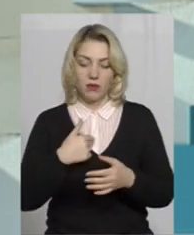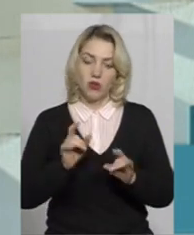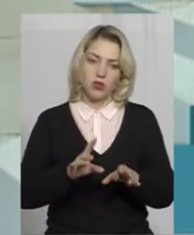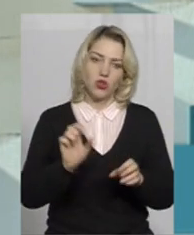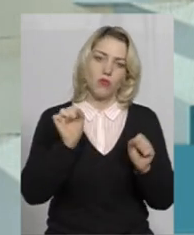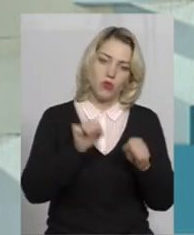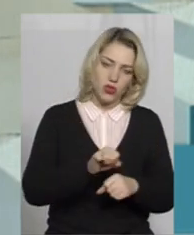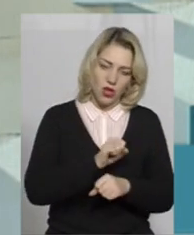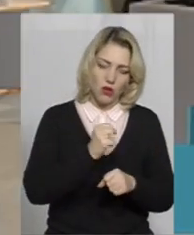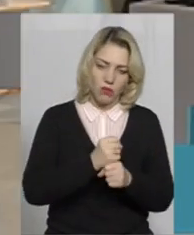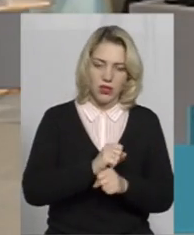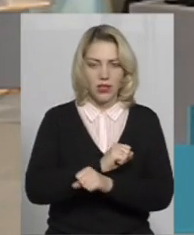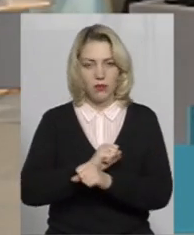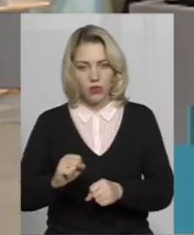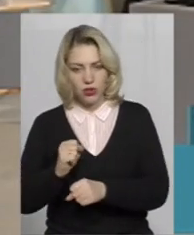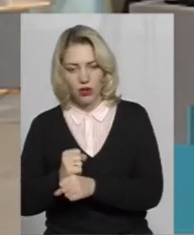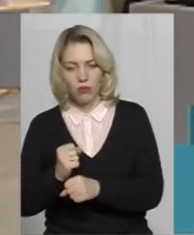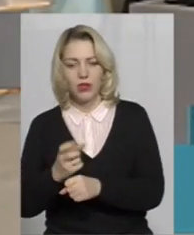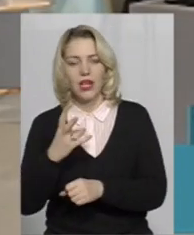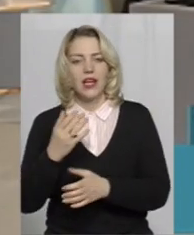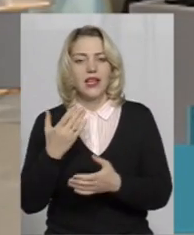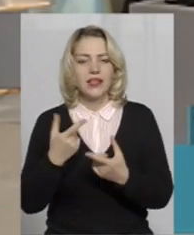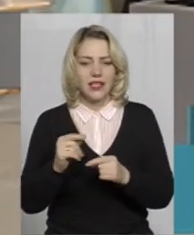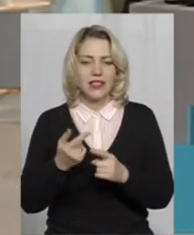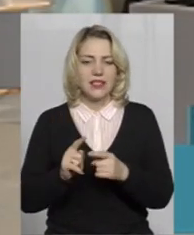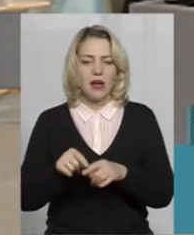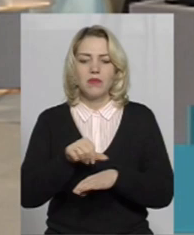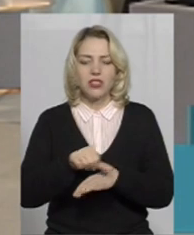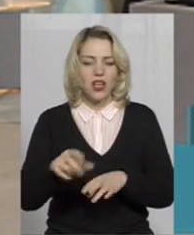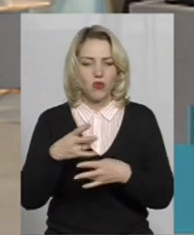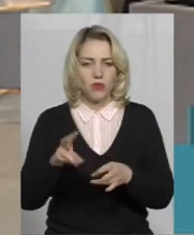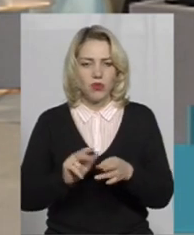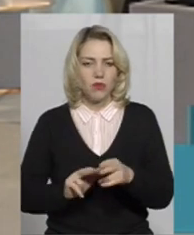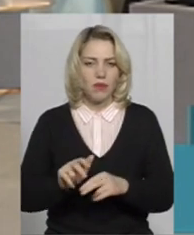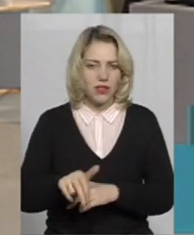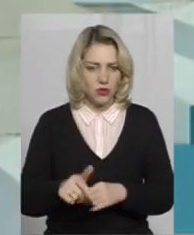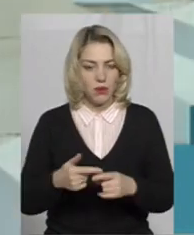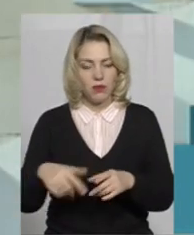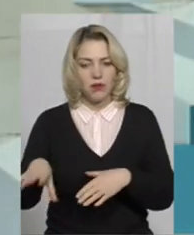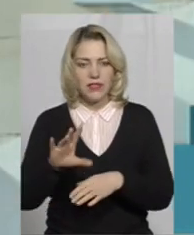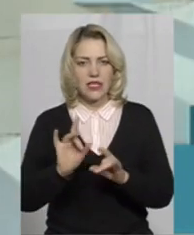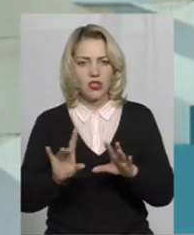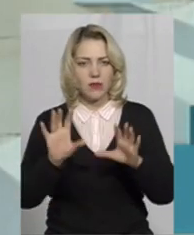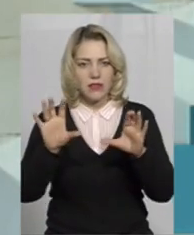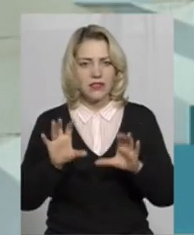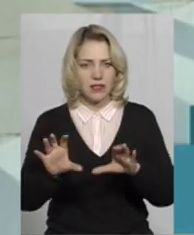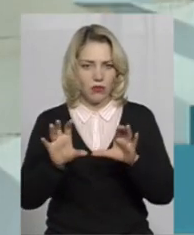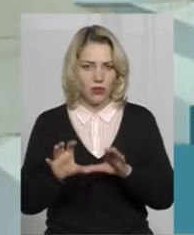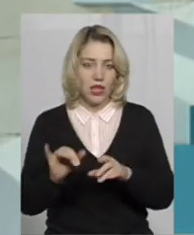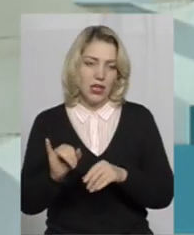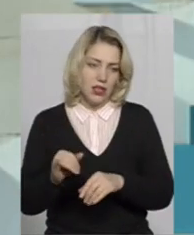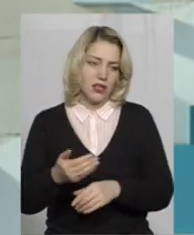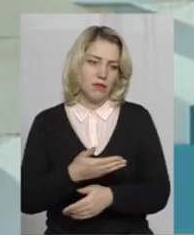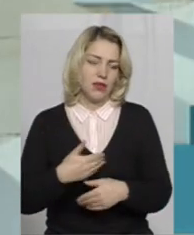можна робити, що не можна, де ця межа, все ж таки, яку не варто переступати. Ми ще підкріплюємо все законодавством. І, звичайно, ми